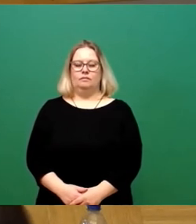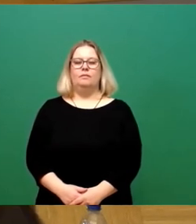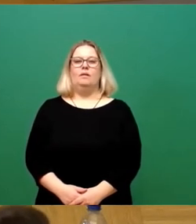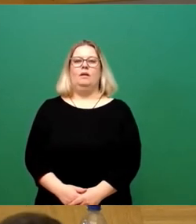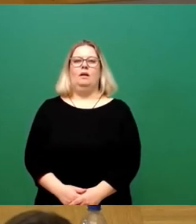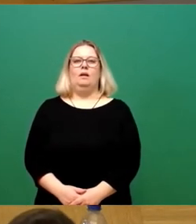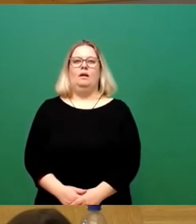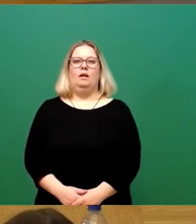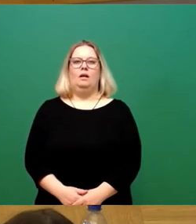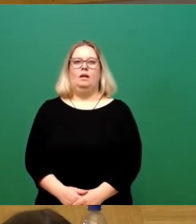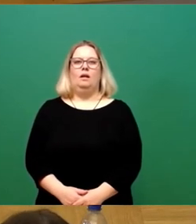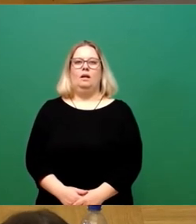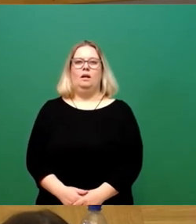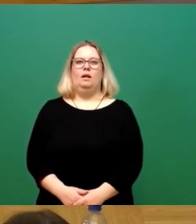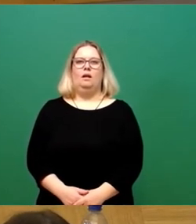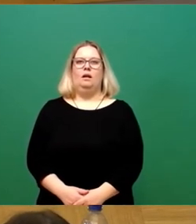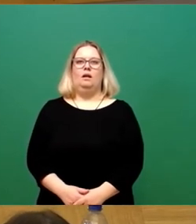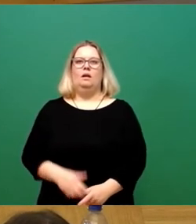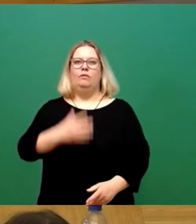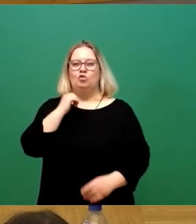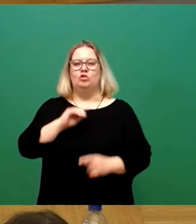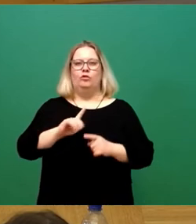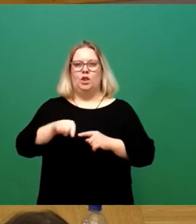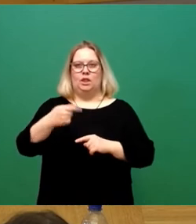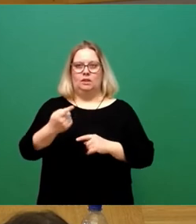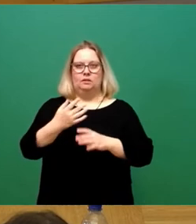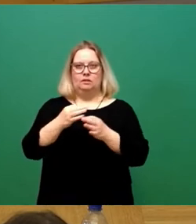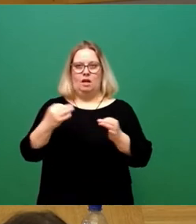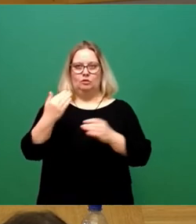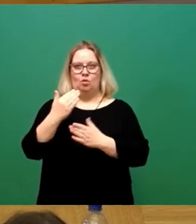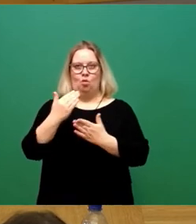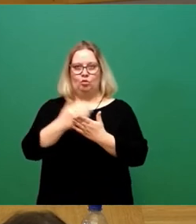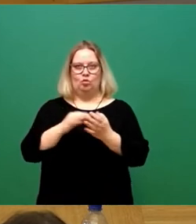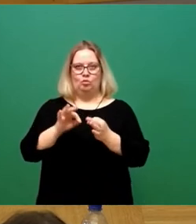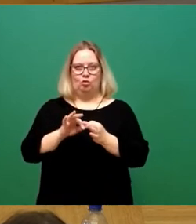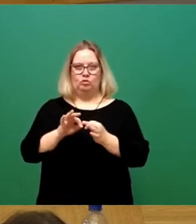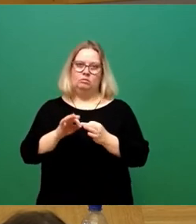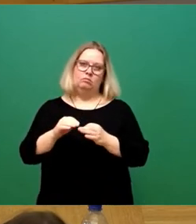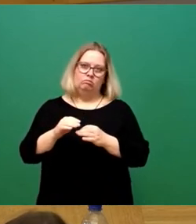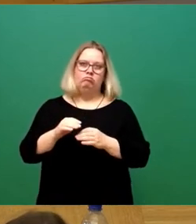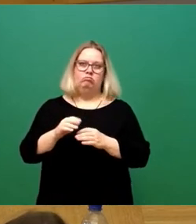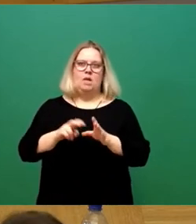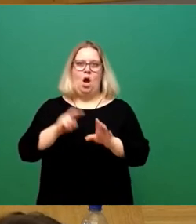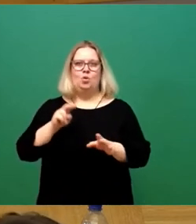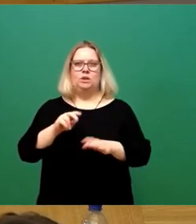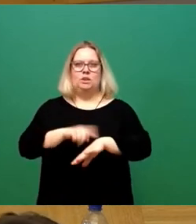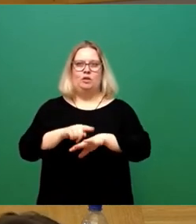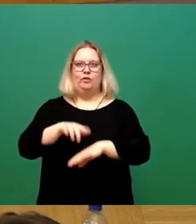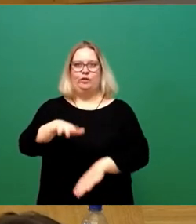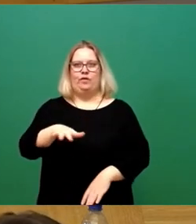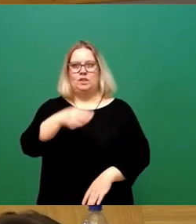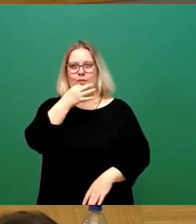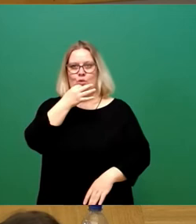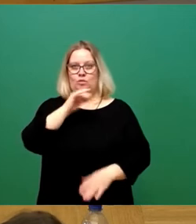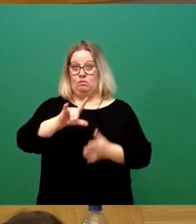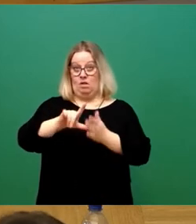ich würde vor dem nächsten Tagesordnungspunkt eine Auszeit von ich würde mal sagen eine Viertelstunde beantragen halbe Stunde